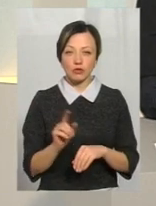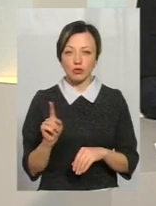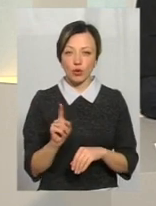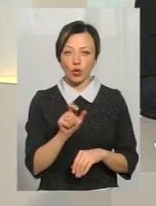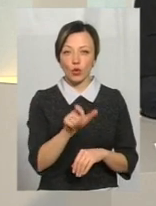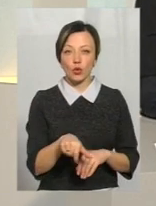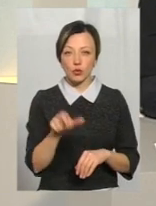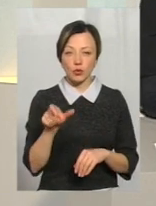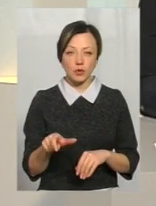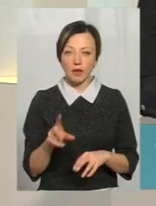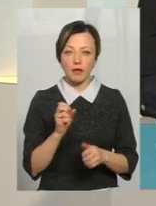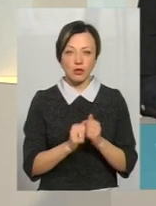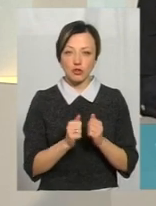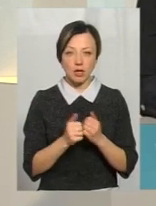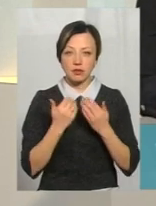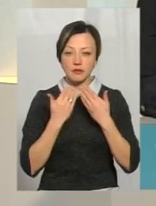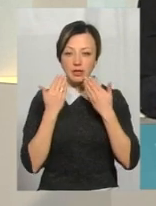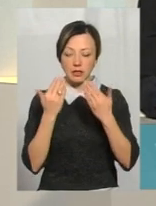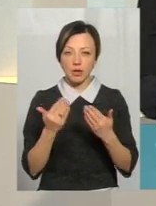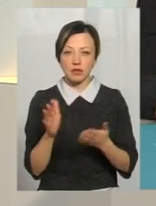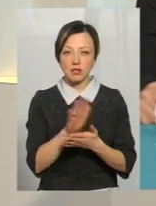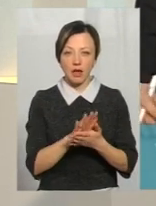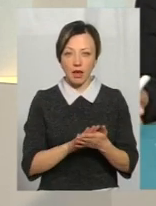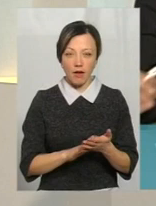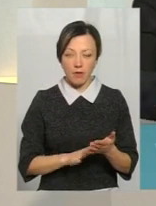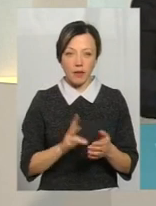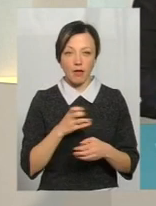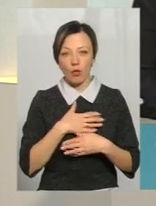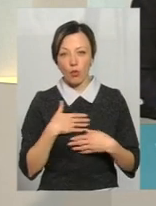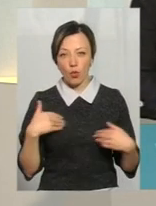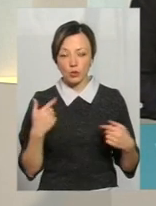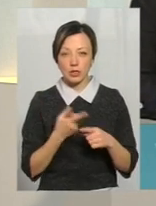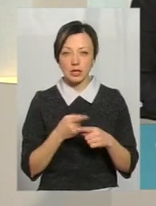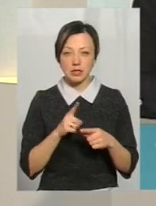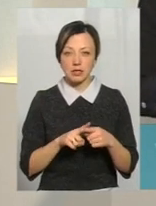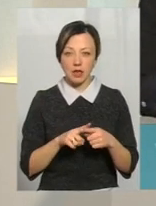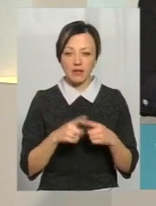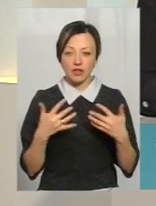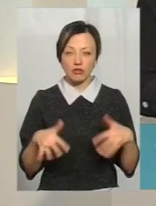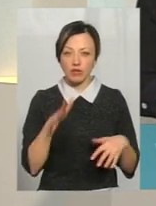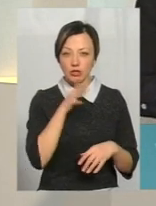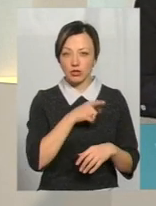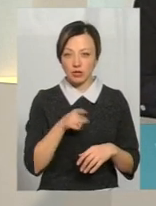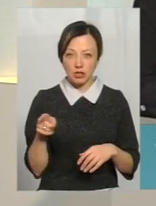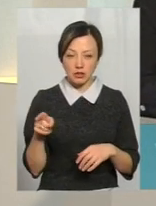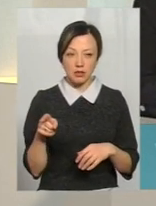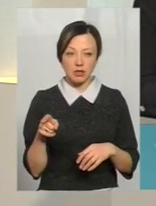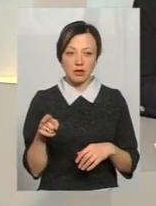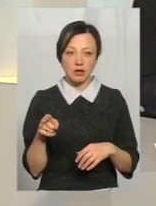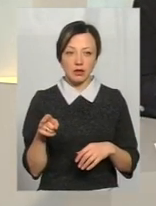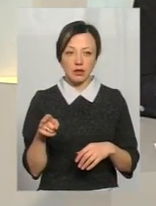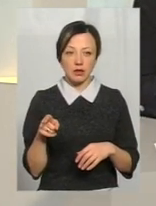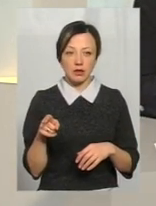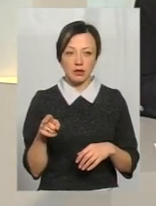люди взагалі не так часто звертаються з заявами, тобто вони не хочуть на це втрачати час. Ми побачимо це у наступному коментарі.